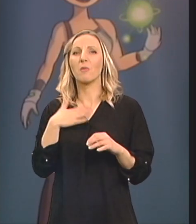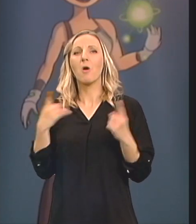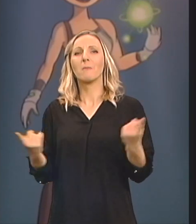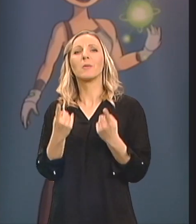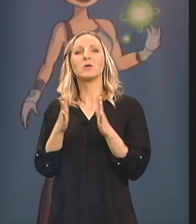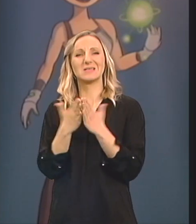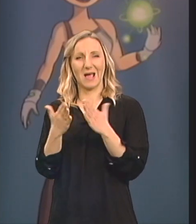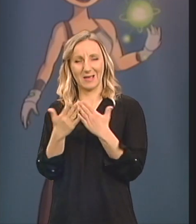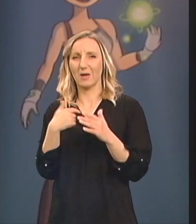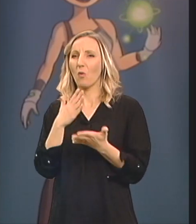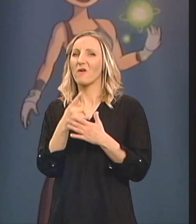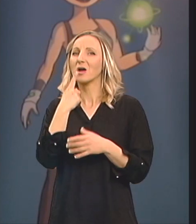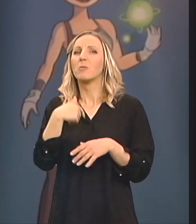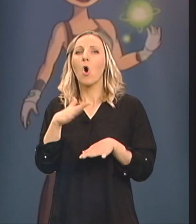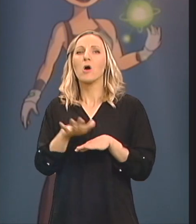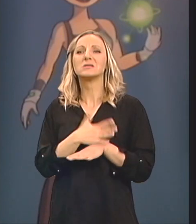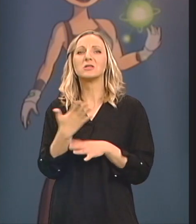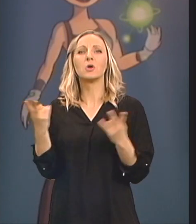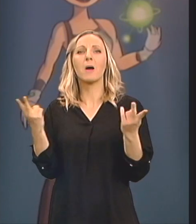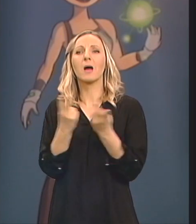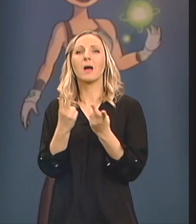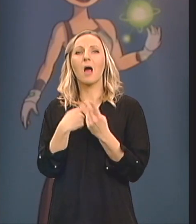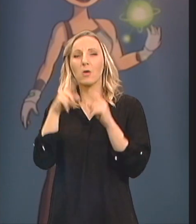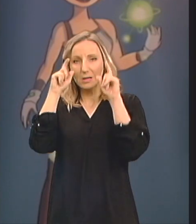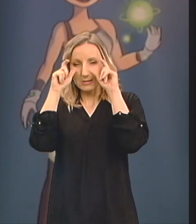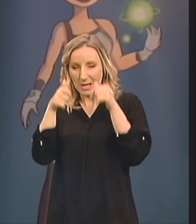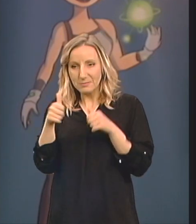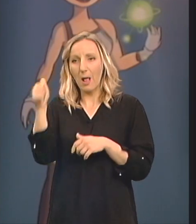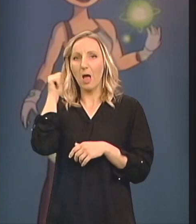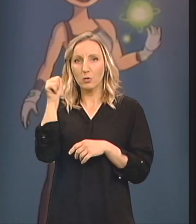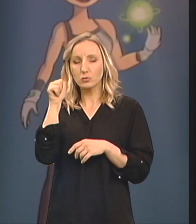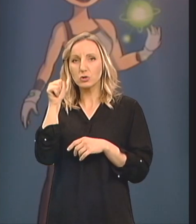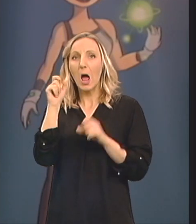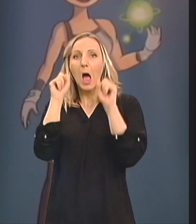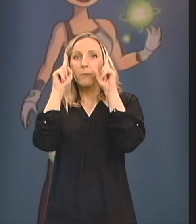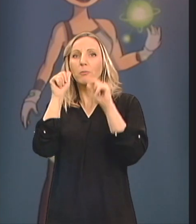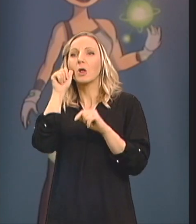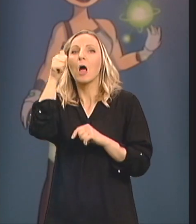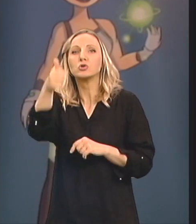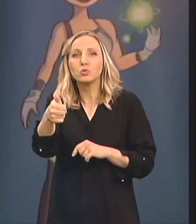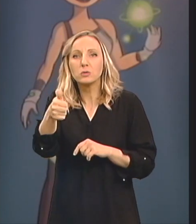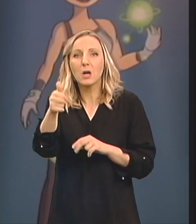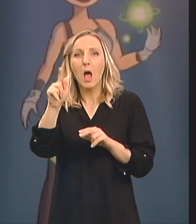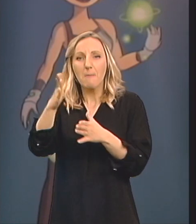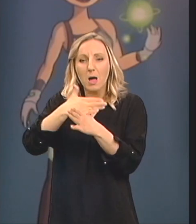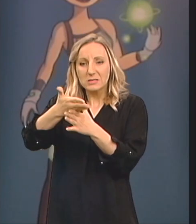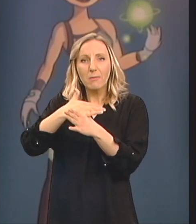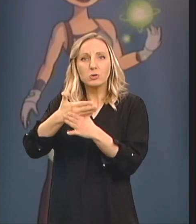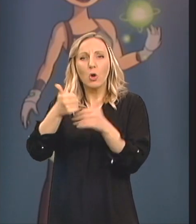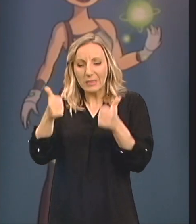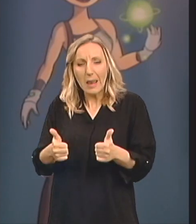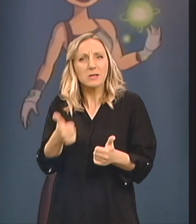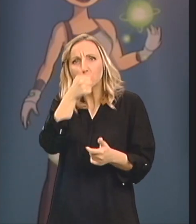napominem da osjećala sam se Kao da sam zaspala juče i probudila se sutra I imam neku rupu između Nemam danas